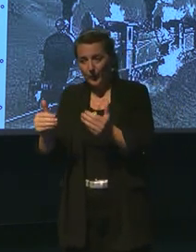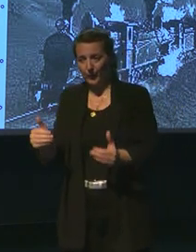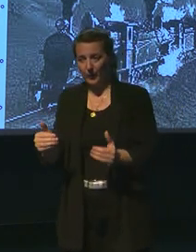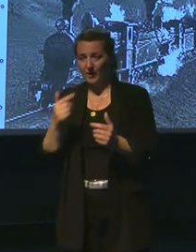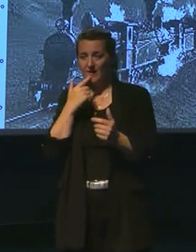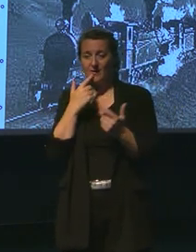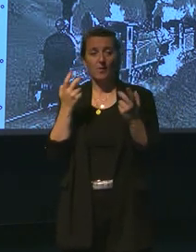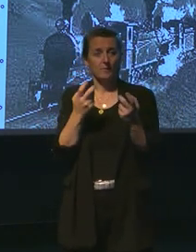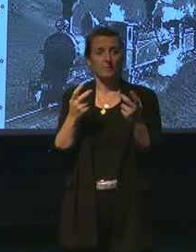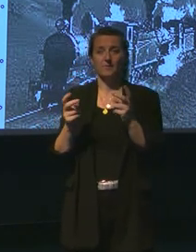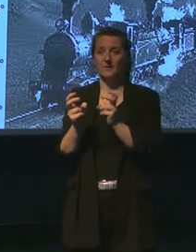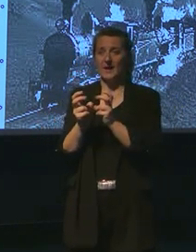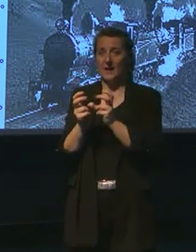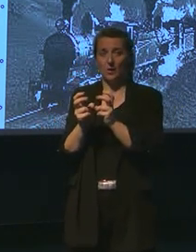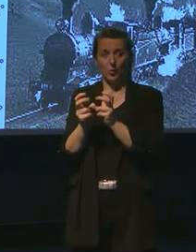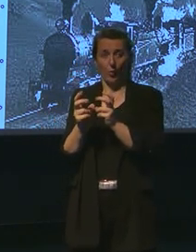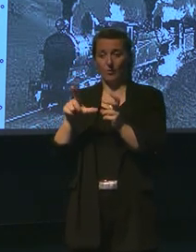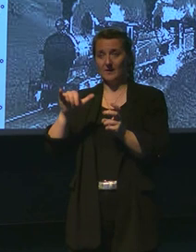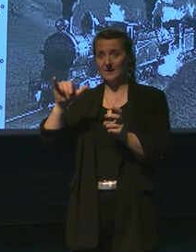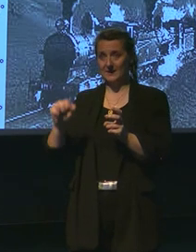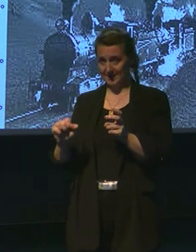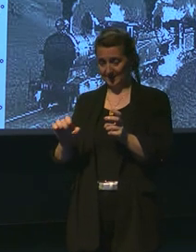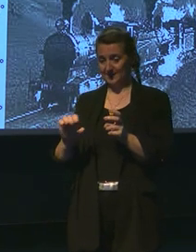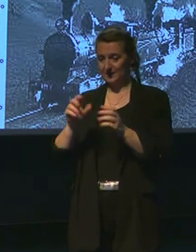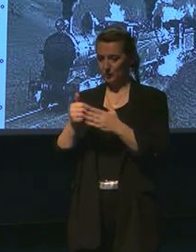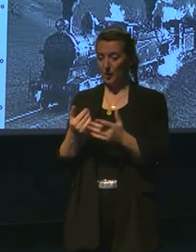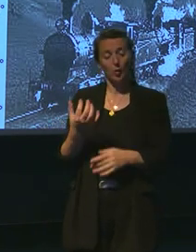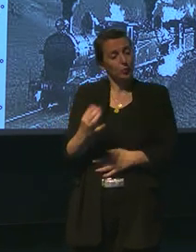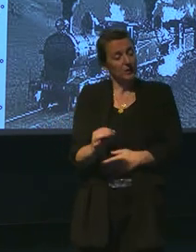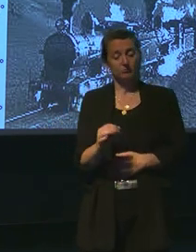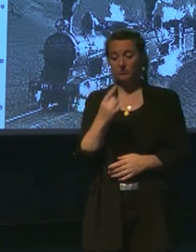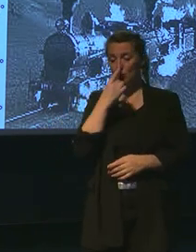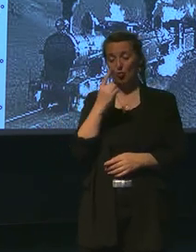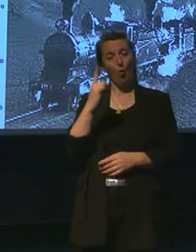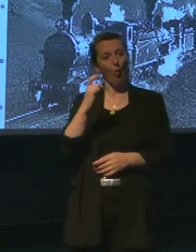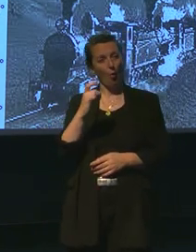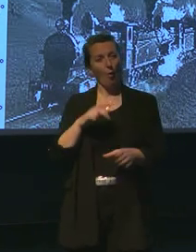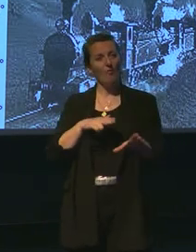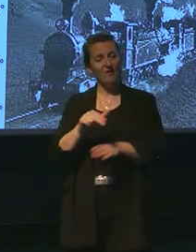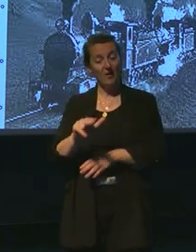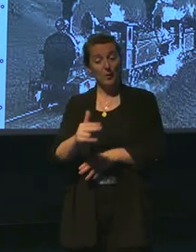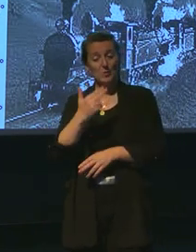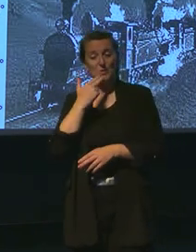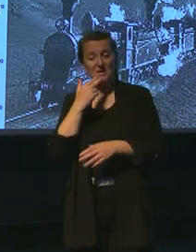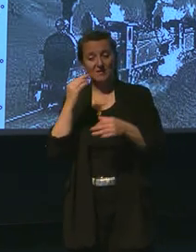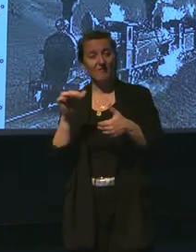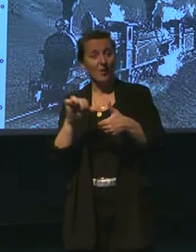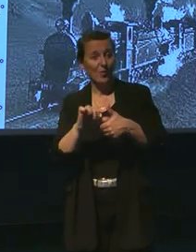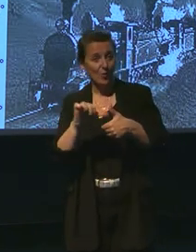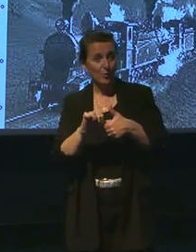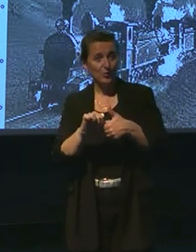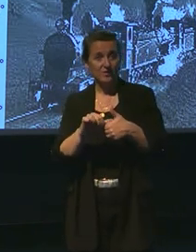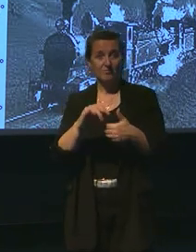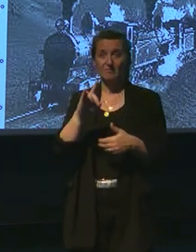l'électrolyse. Oui, les amis, dit-il, je crois que l'eau, un jour, sera au plus combustible que l'hydrogène et l